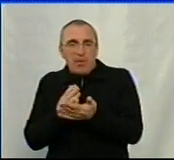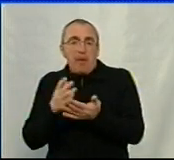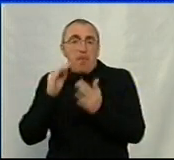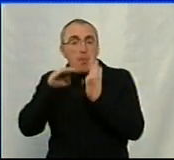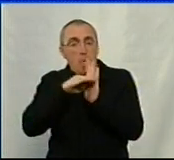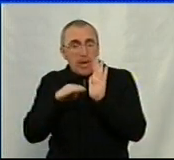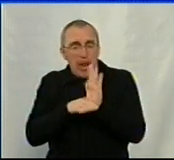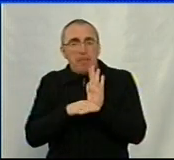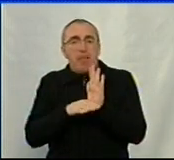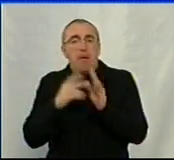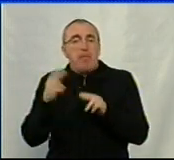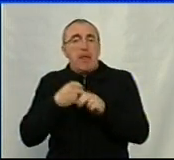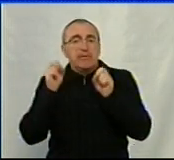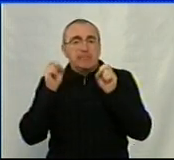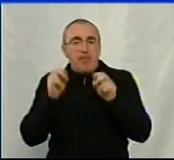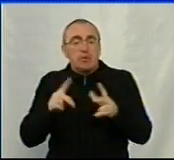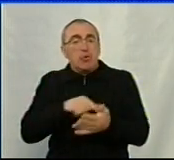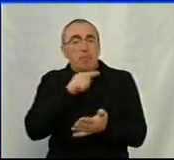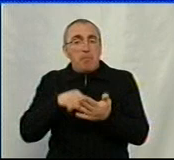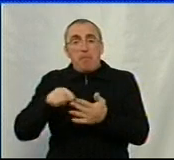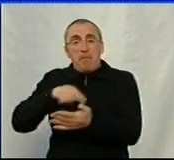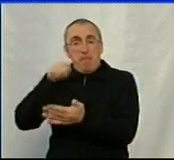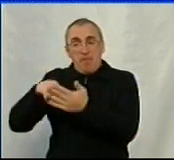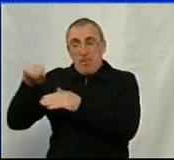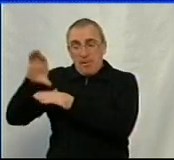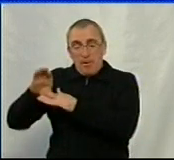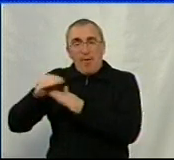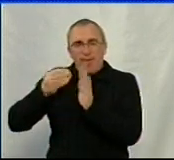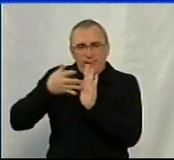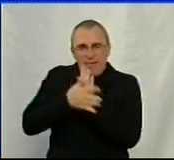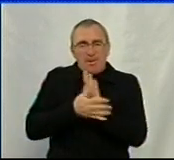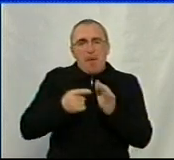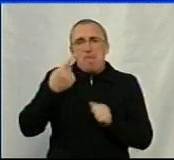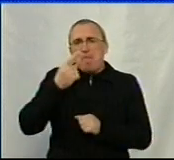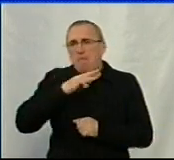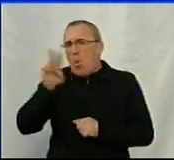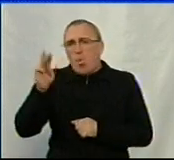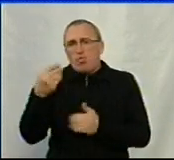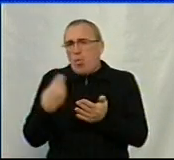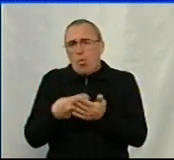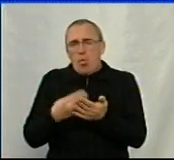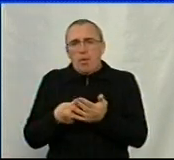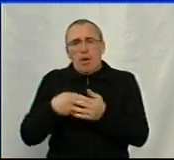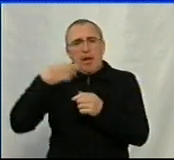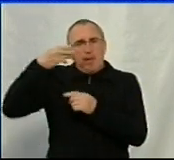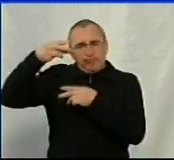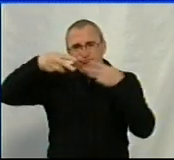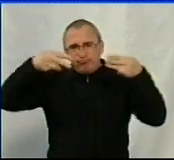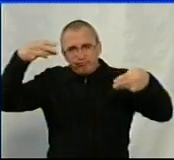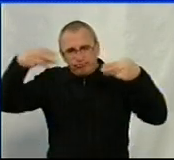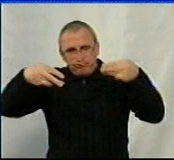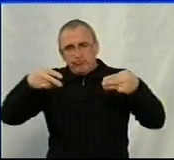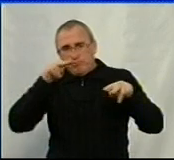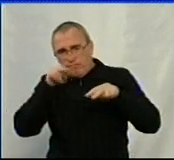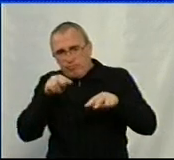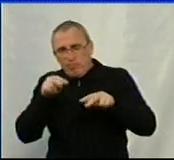місто», на яку місто витрачає не один мільйон коштів. На камери відеоспостереження,